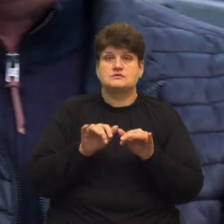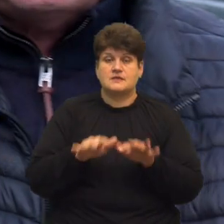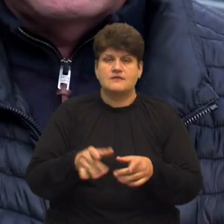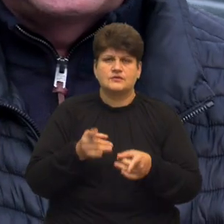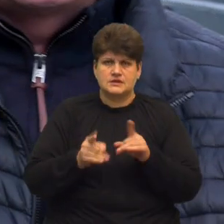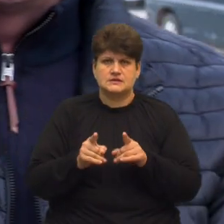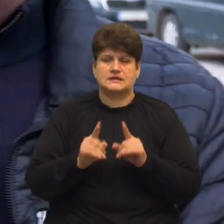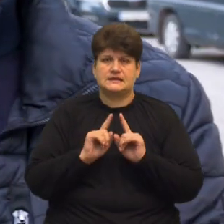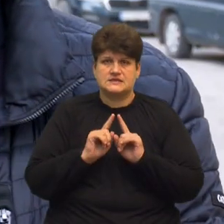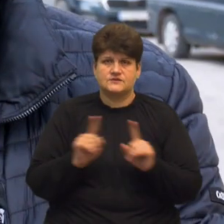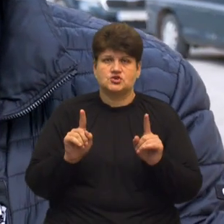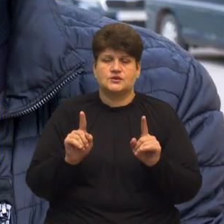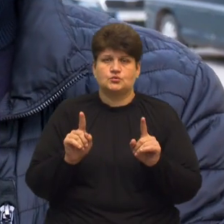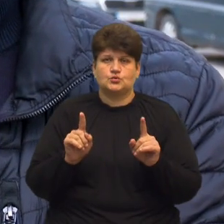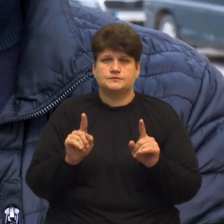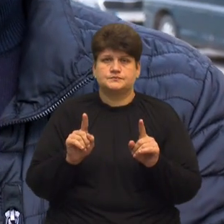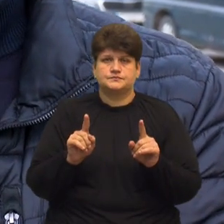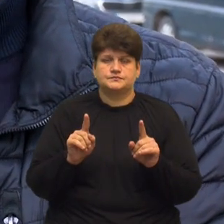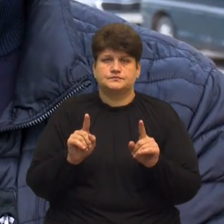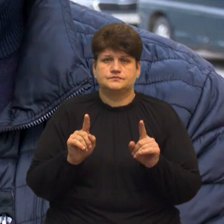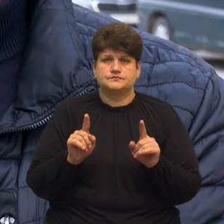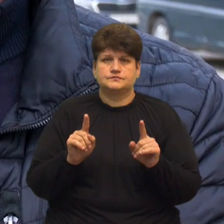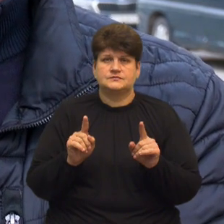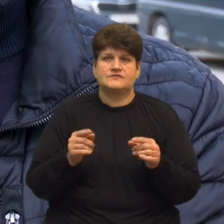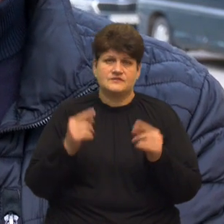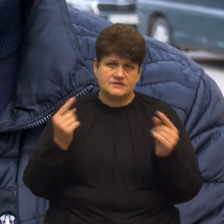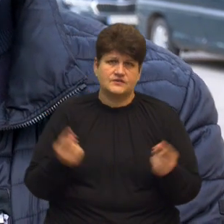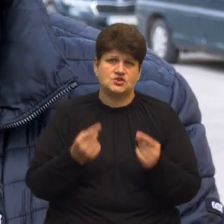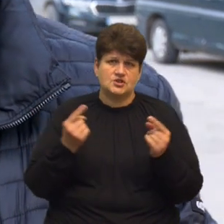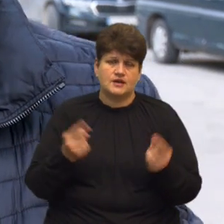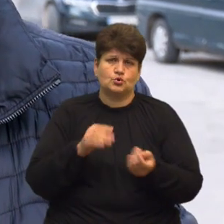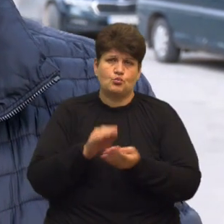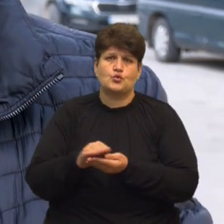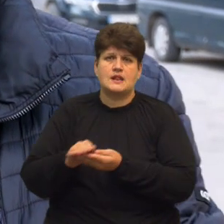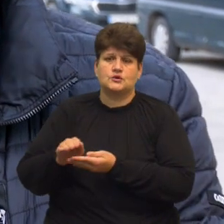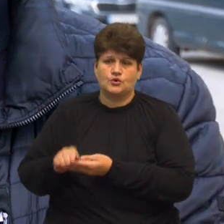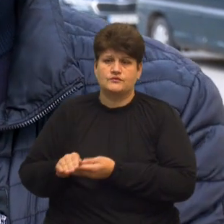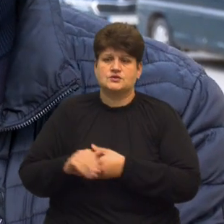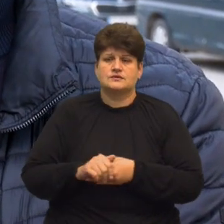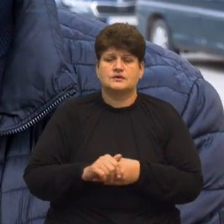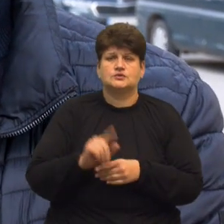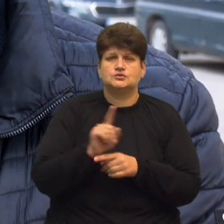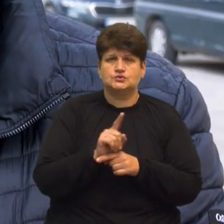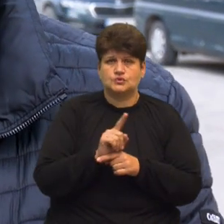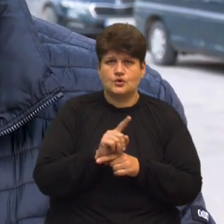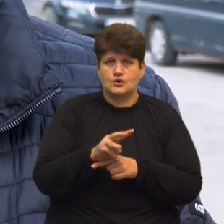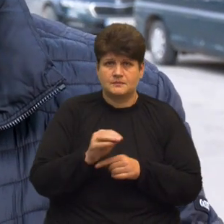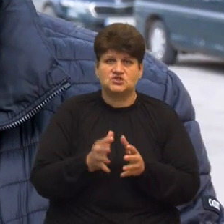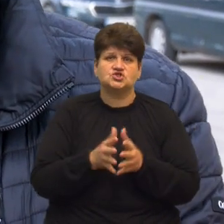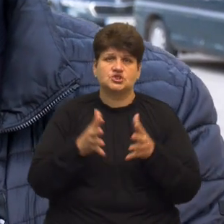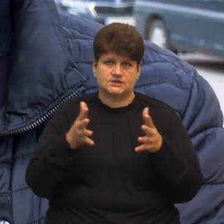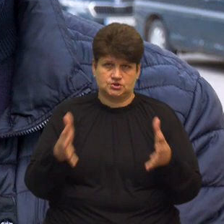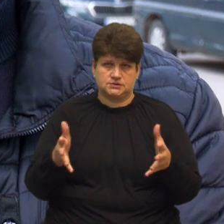цивільному кладовищі норми ширші,